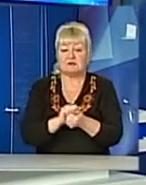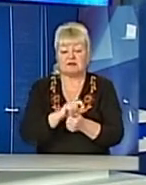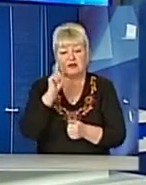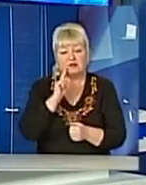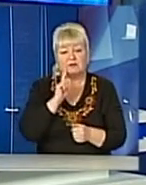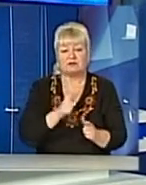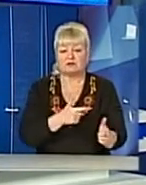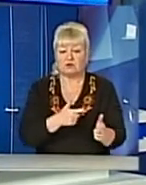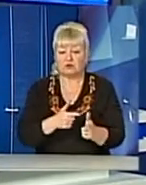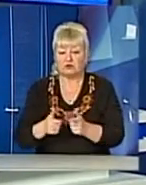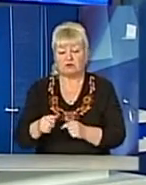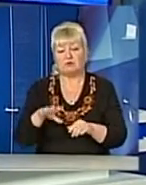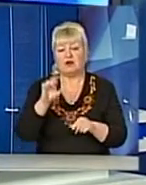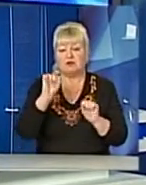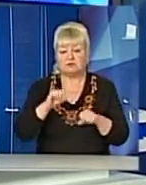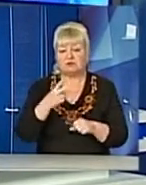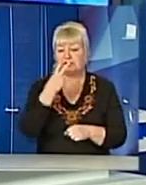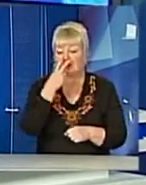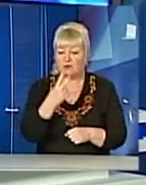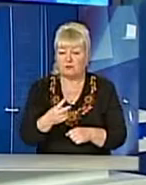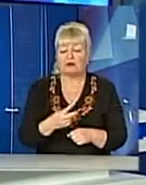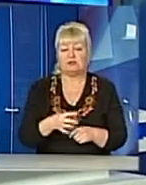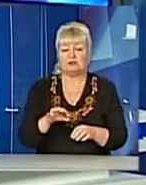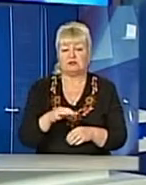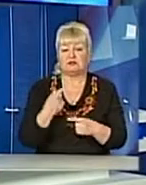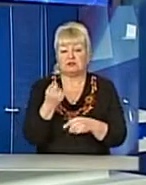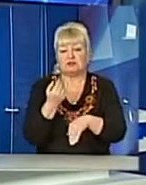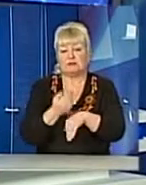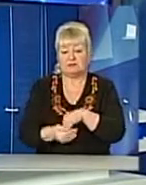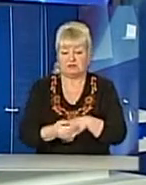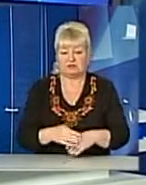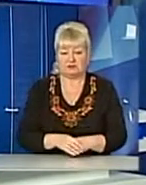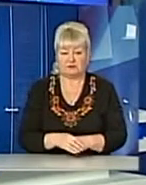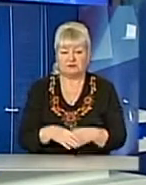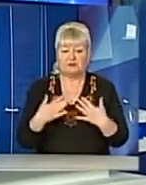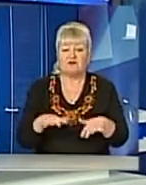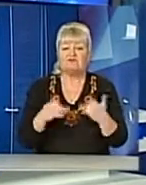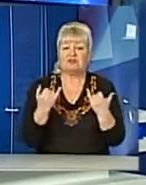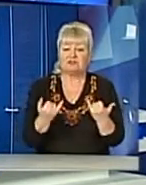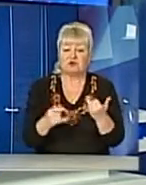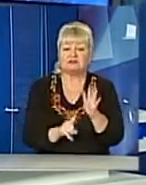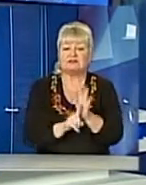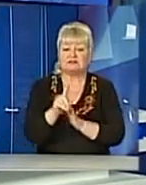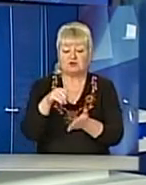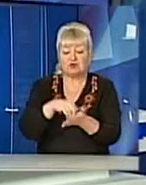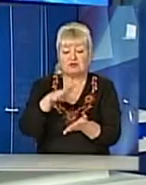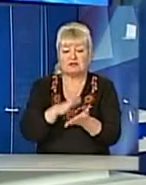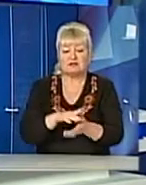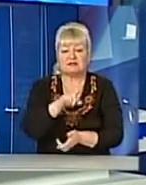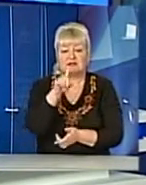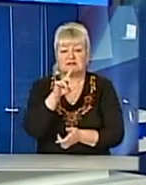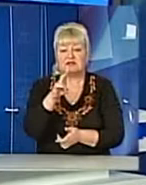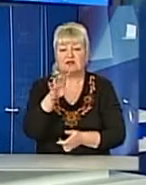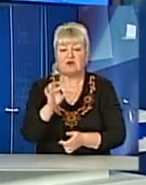готують до ефіру, тож матимемо змогу переглянути його трішки пізніше. А вже сьогодні стартує реєстрація на ЗНО